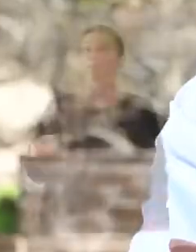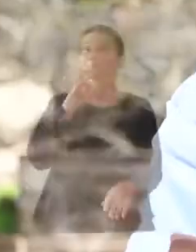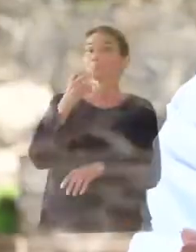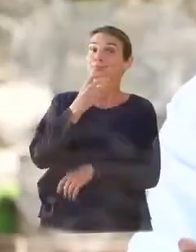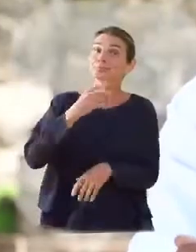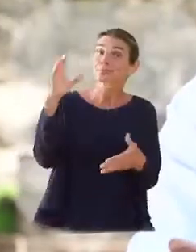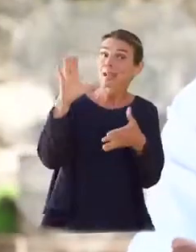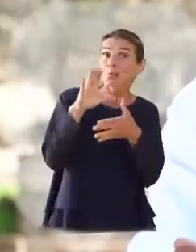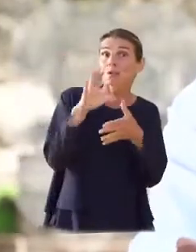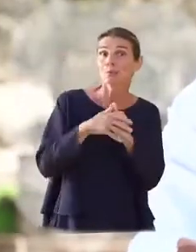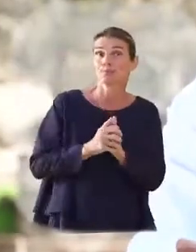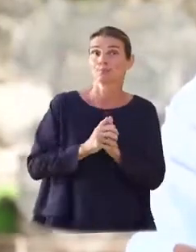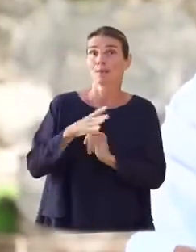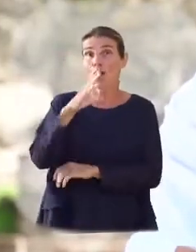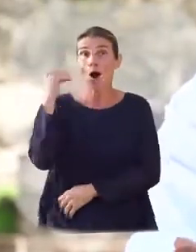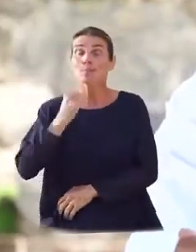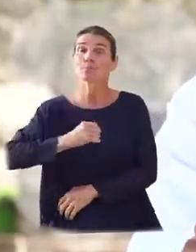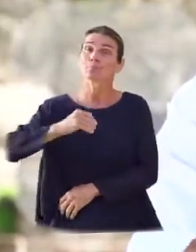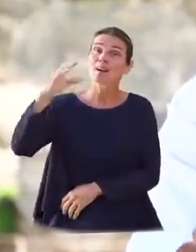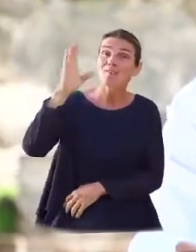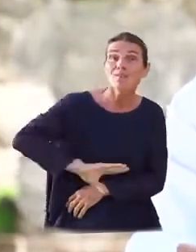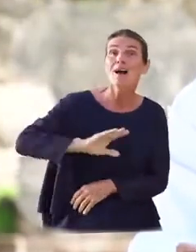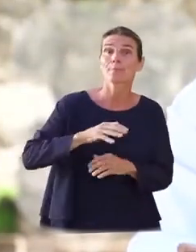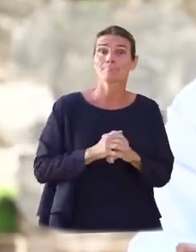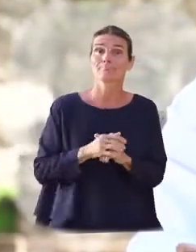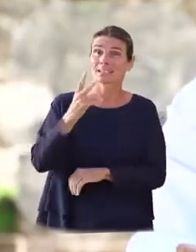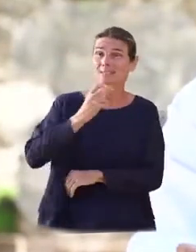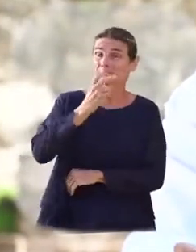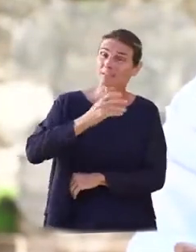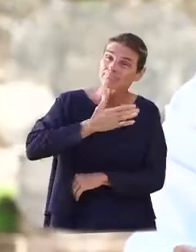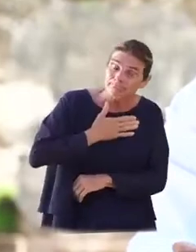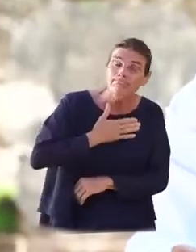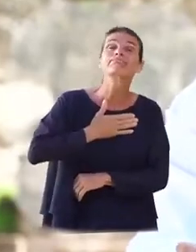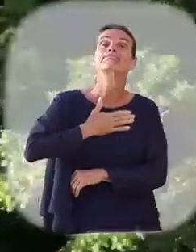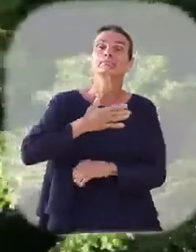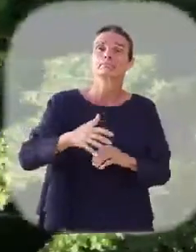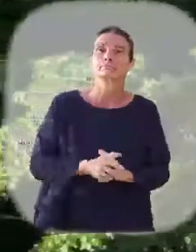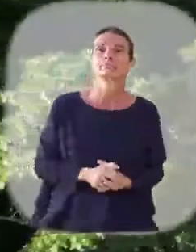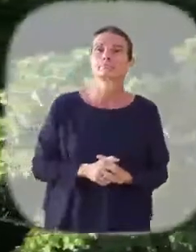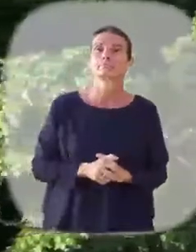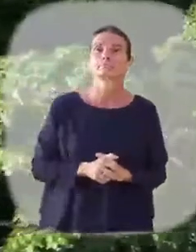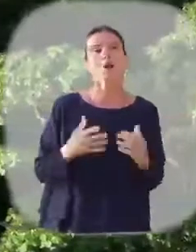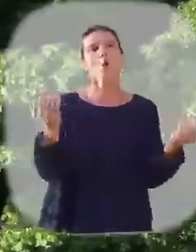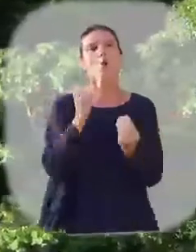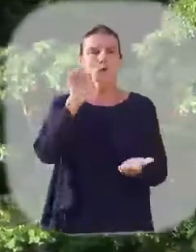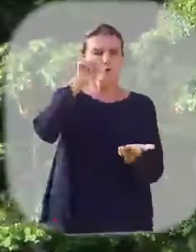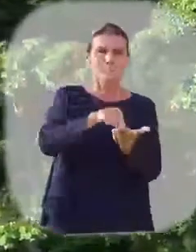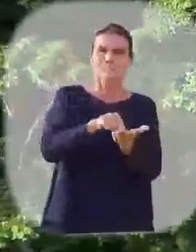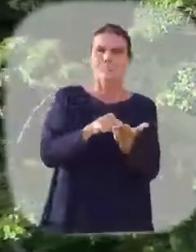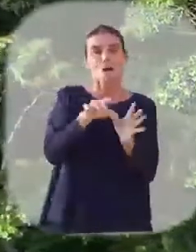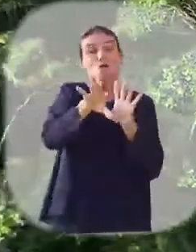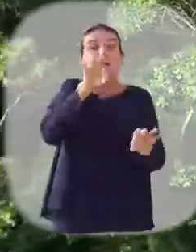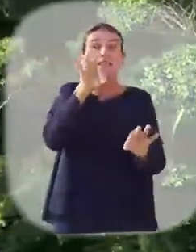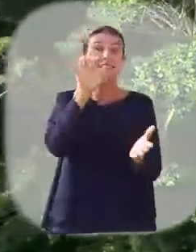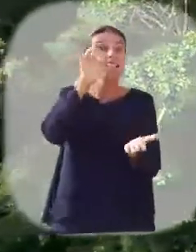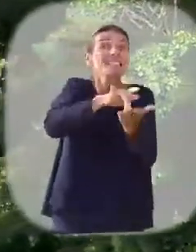Chers Guadeloupéennes, chers Guadeloupéens, mes très chers compatriotes, C'est depuis l'habitation